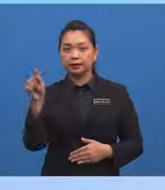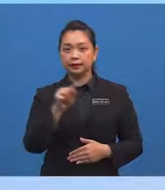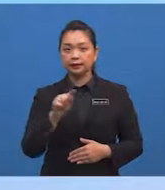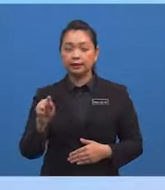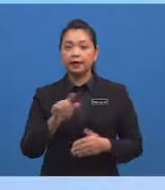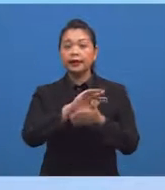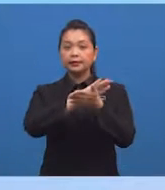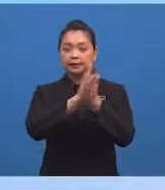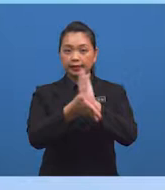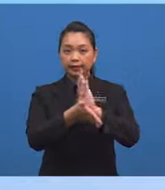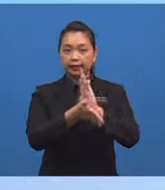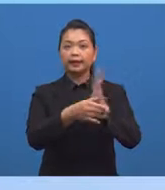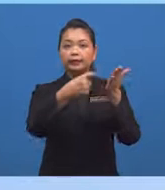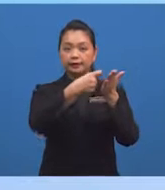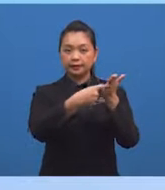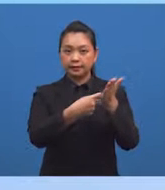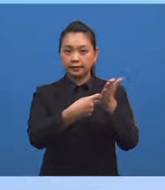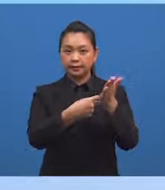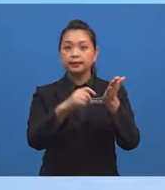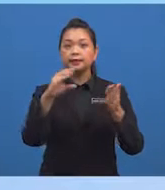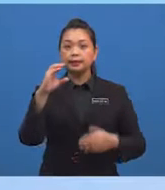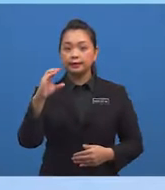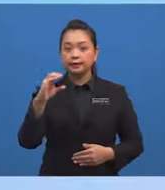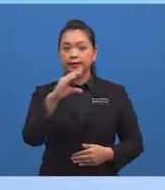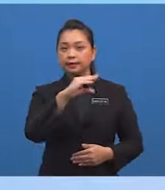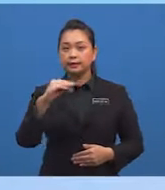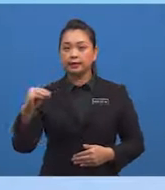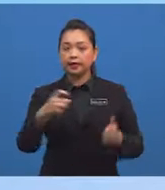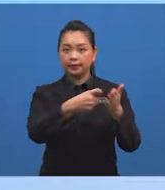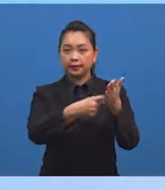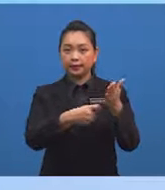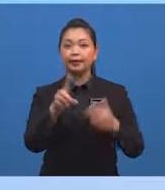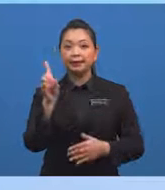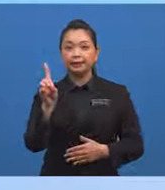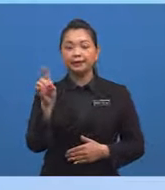maka nilai sudut tersebut adalah sama